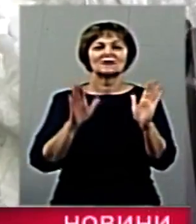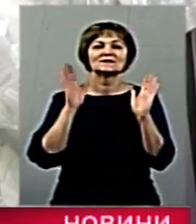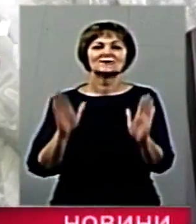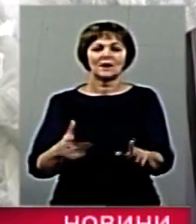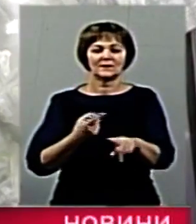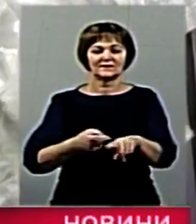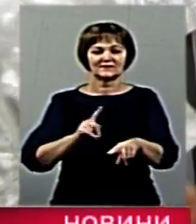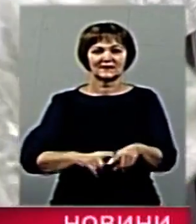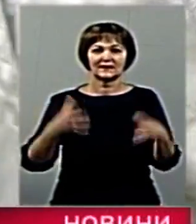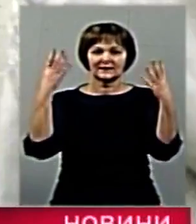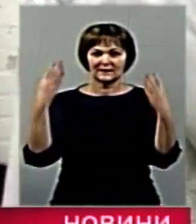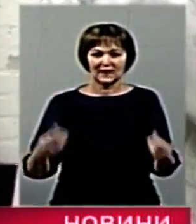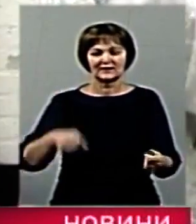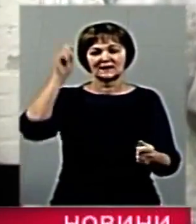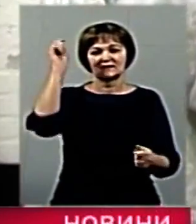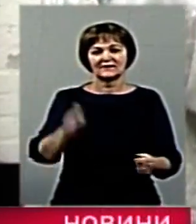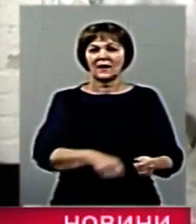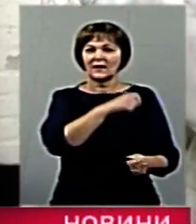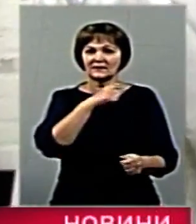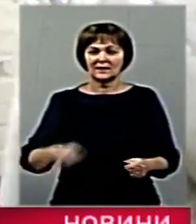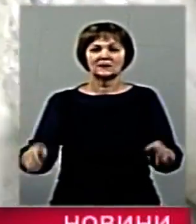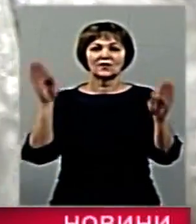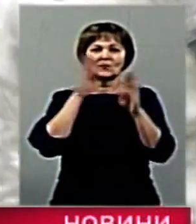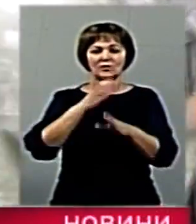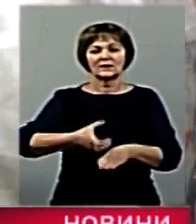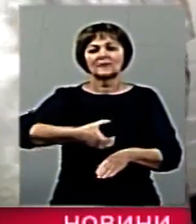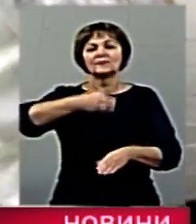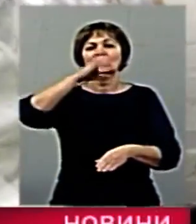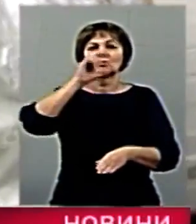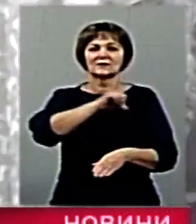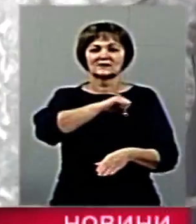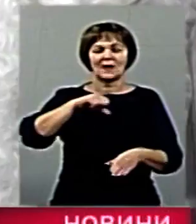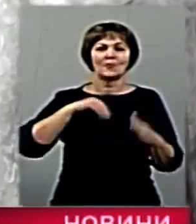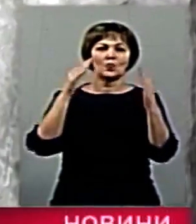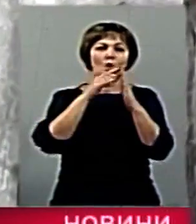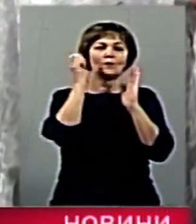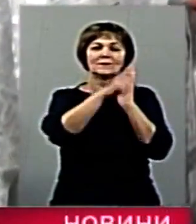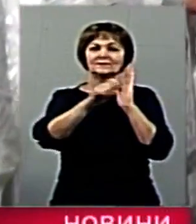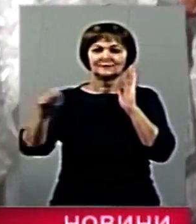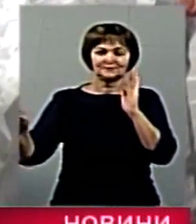віряни біля церкви святять воду. А набравши святої води, п'ють її самі та окроплюють осер. В